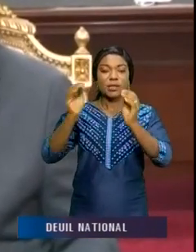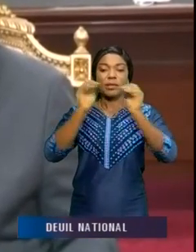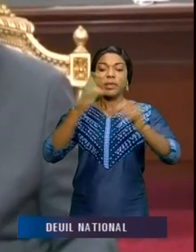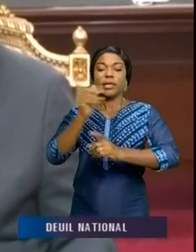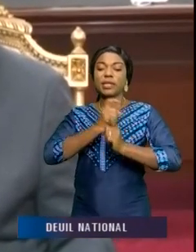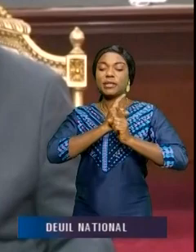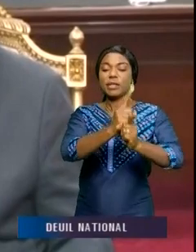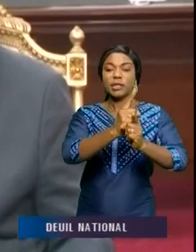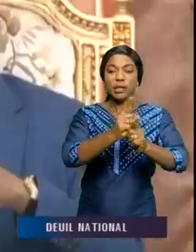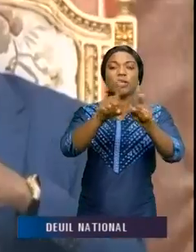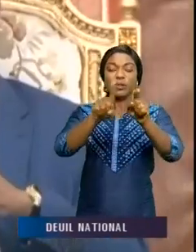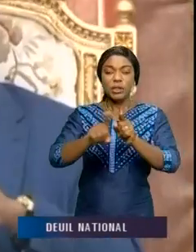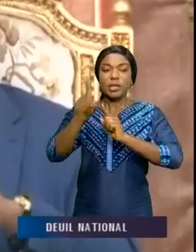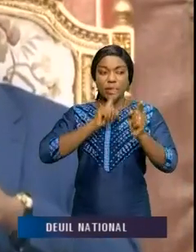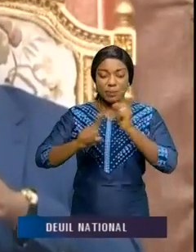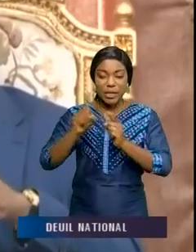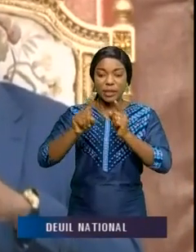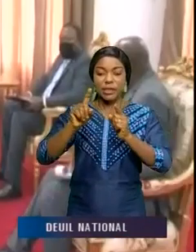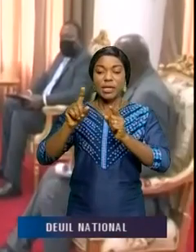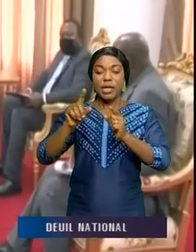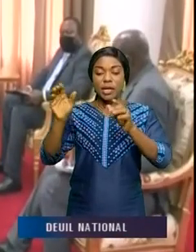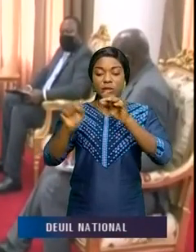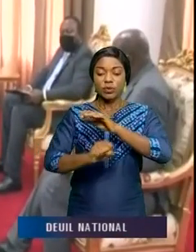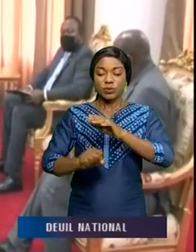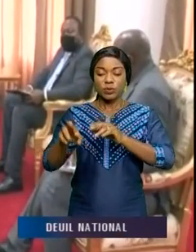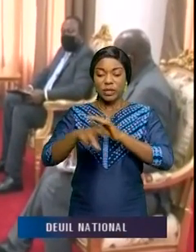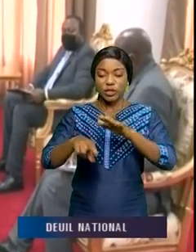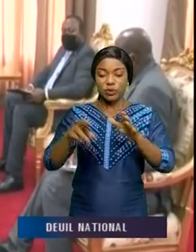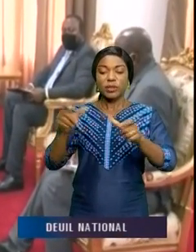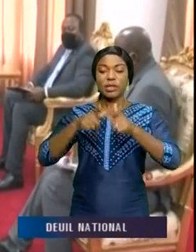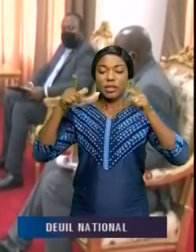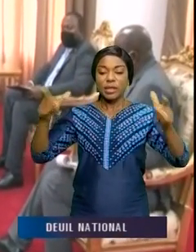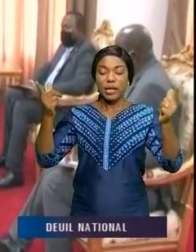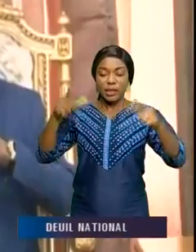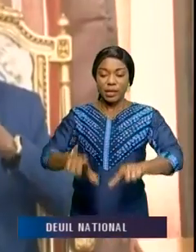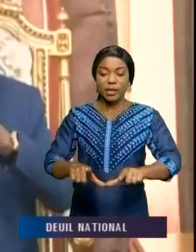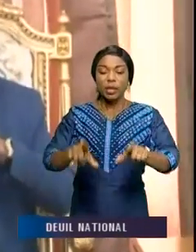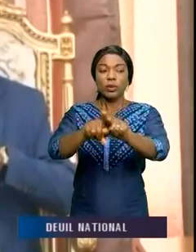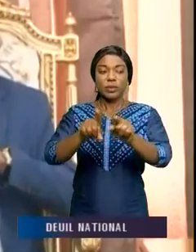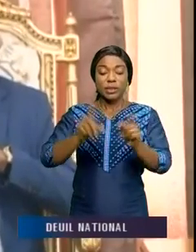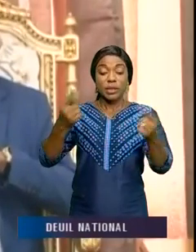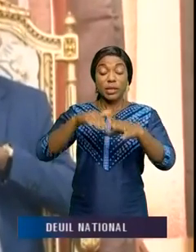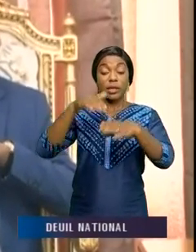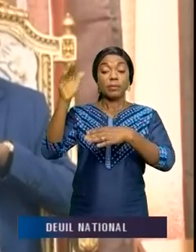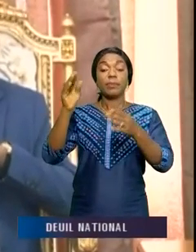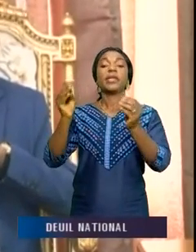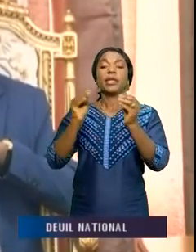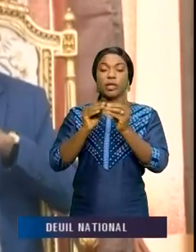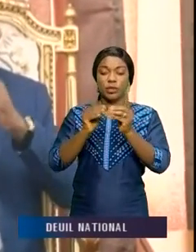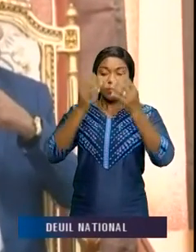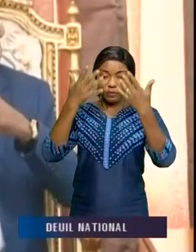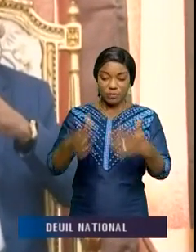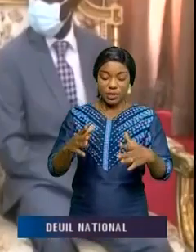sécurité et au développement économique de la sous-région des Grands Lacs ont pris la part du lion. Au sortir de cette entrevue, l